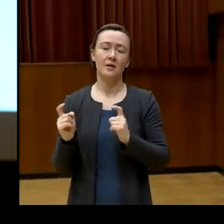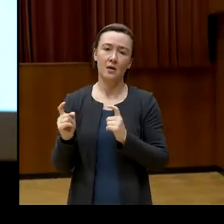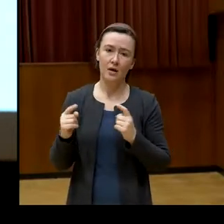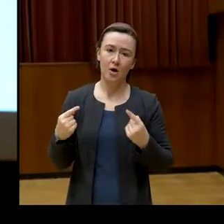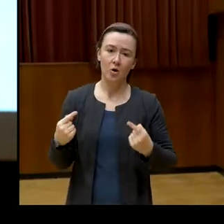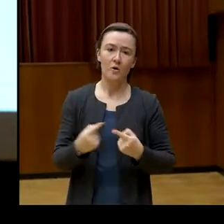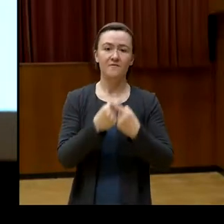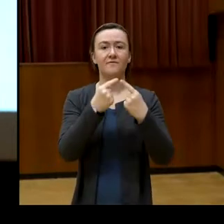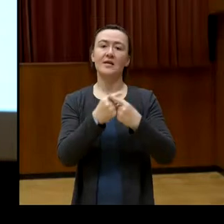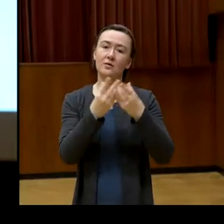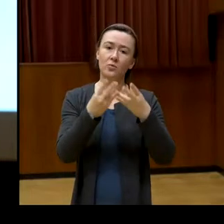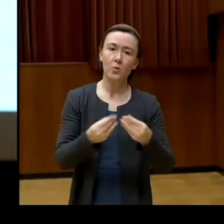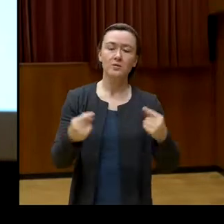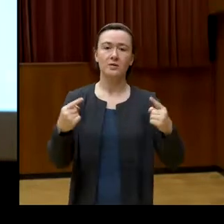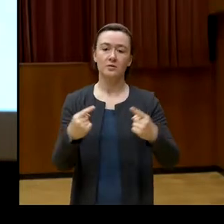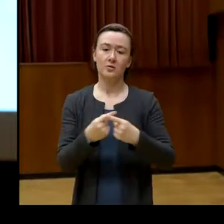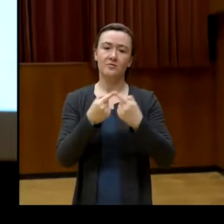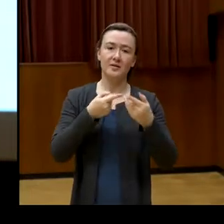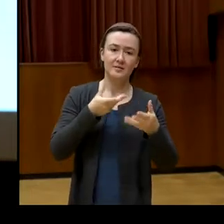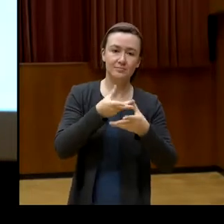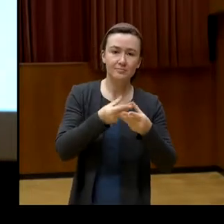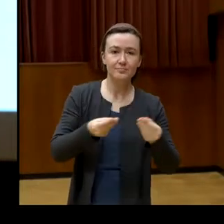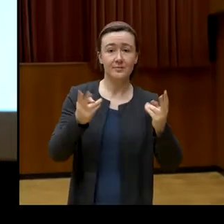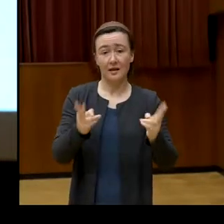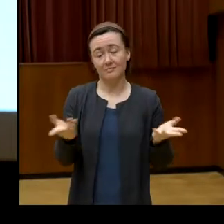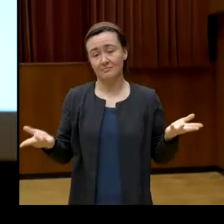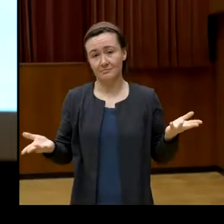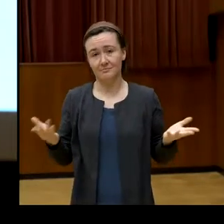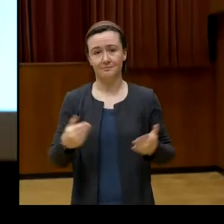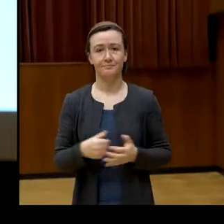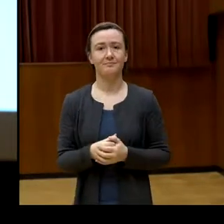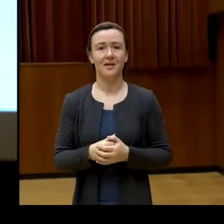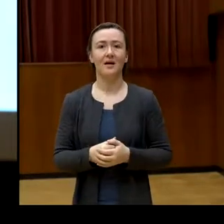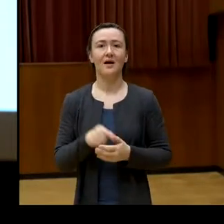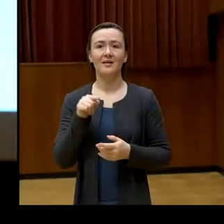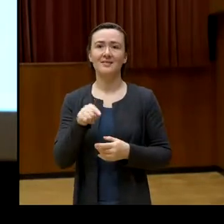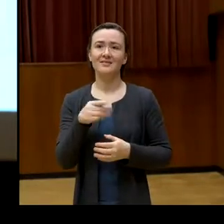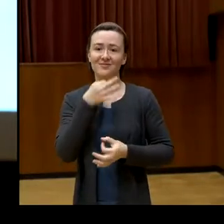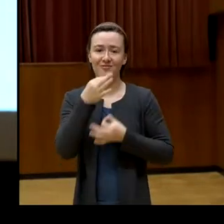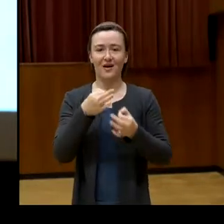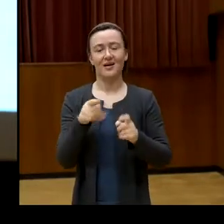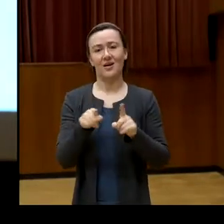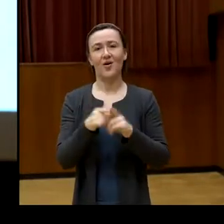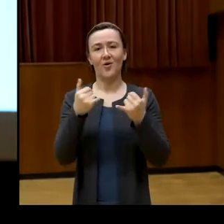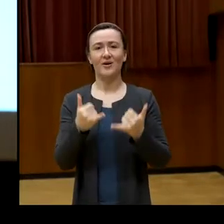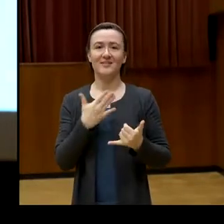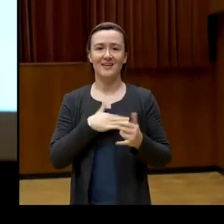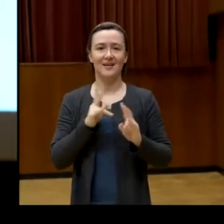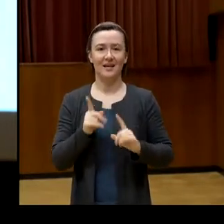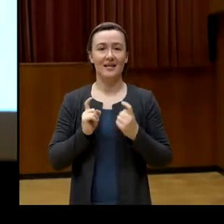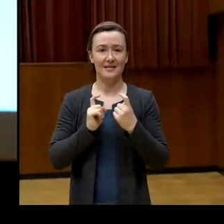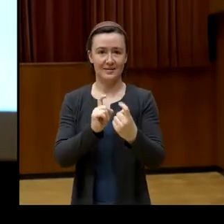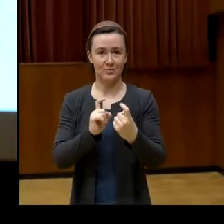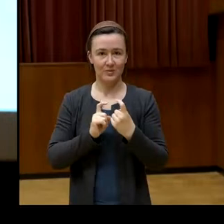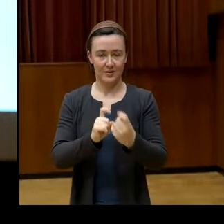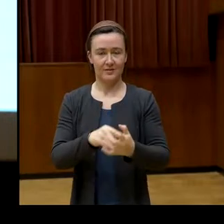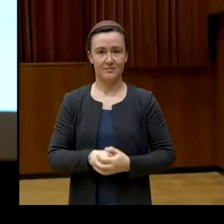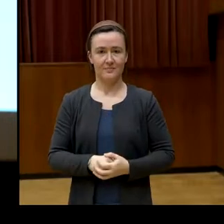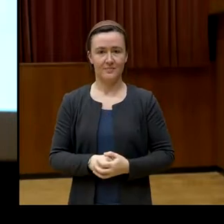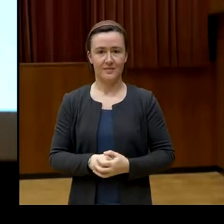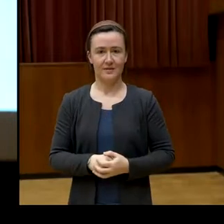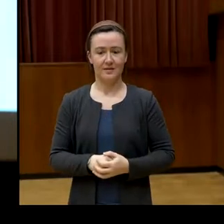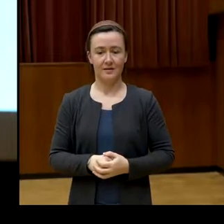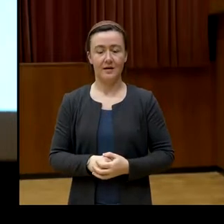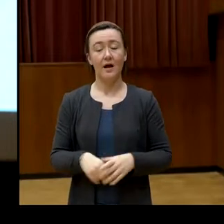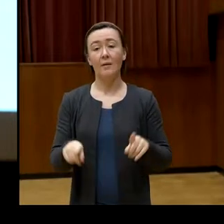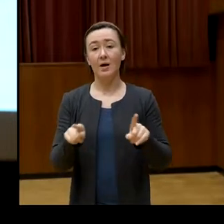Diese Fragen können wir gerne heute auch diskutieren. Zum anderen bin ich auch überzeugt,